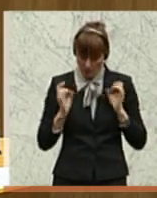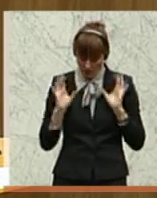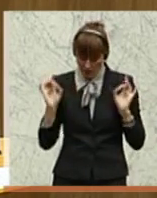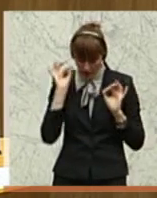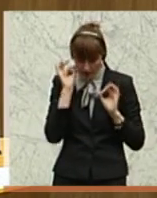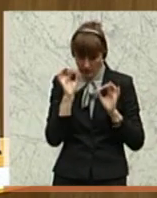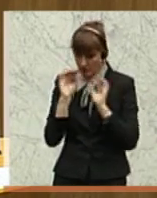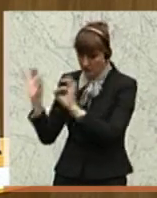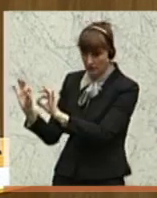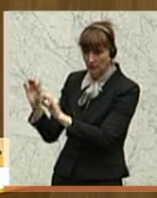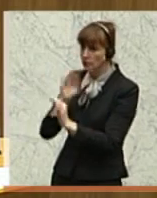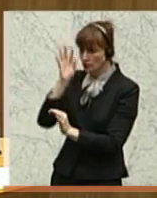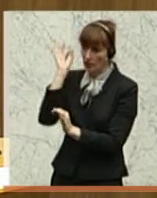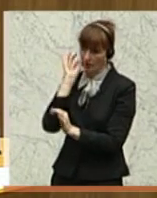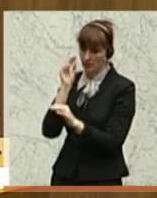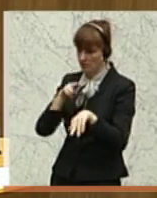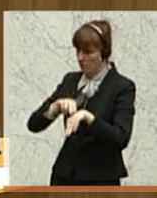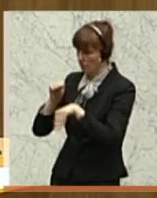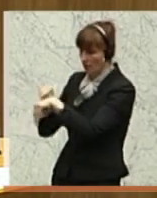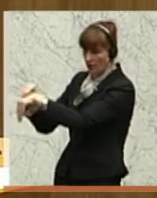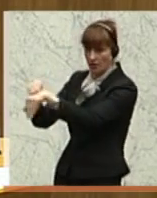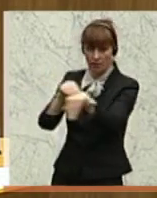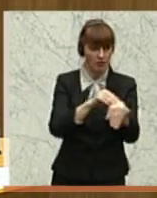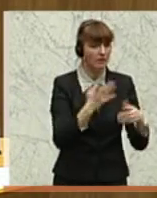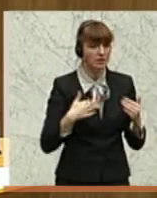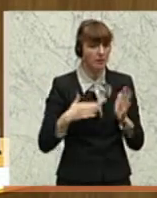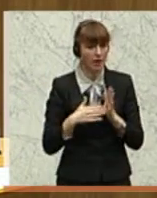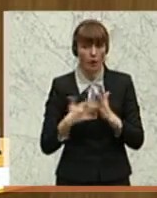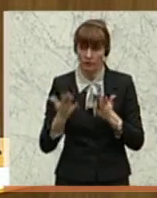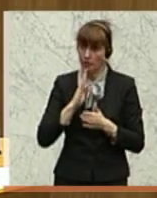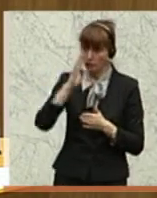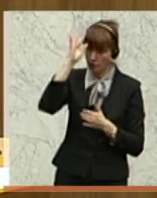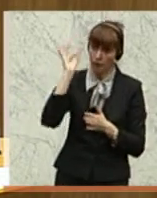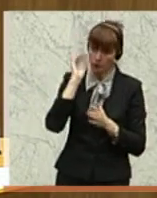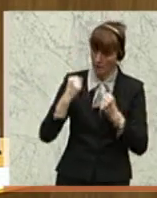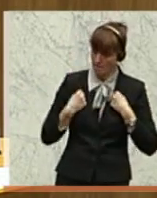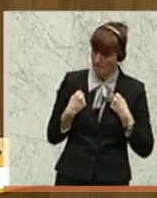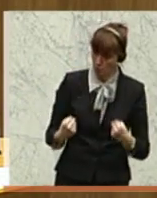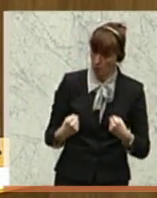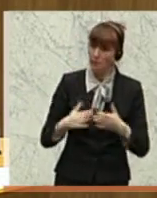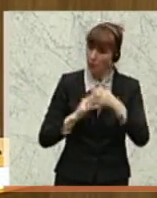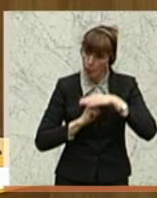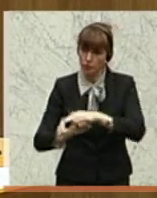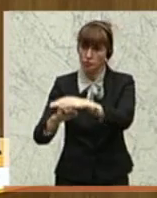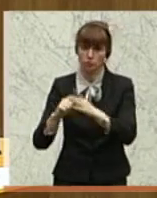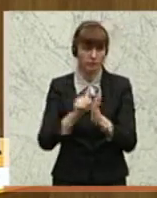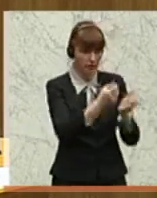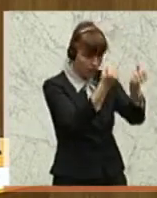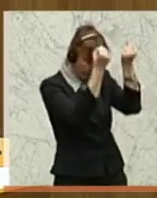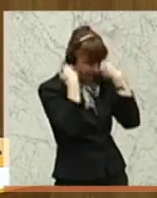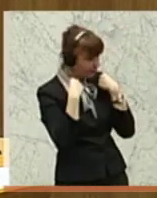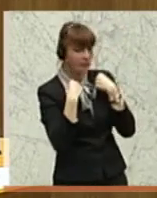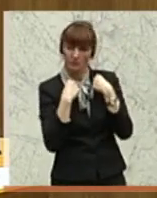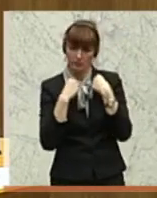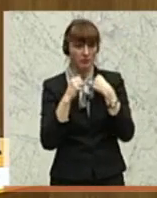Direktorinnen. Was wir brauchen, ist Unterstützung für mutige Direktorinnen, die sich hier nicht unterkriegen lassen. Und ich glaube,